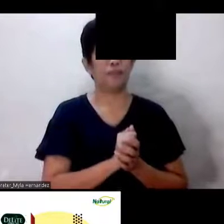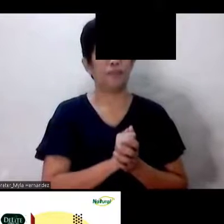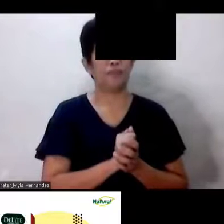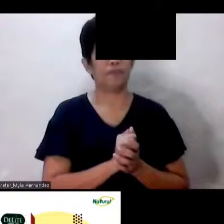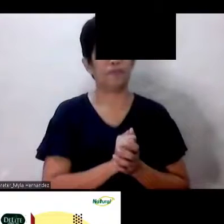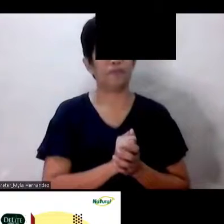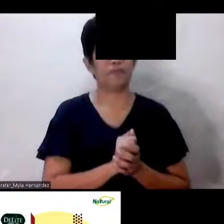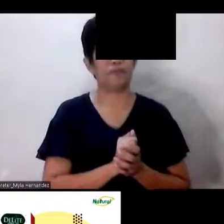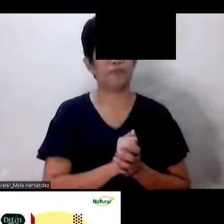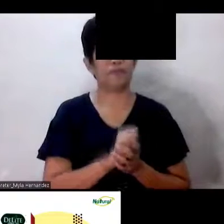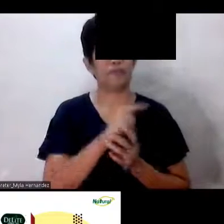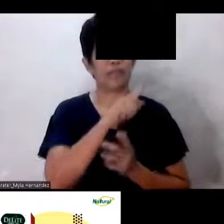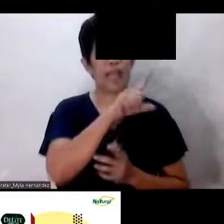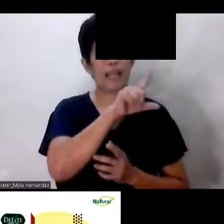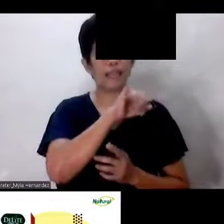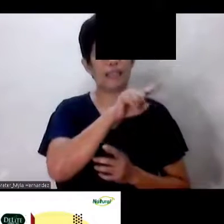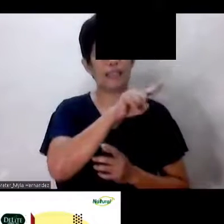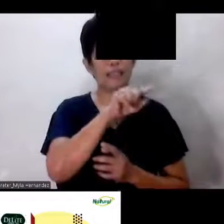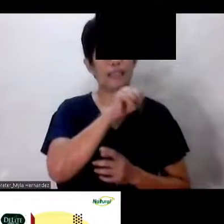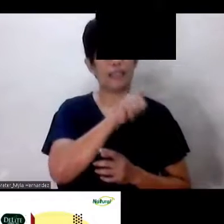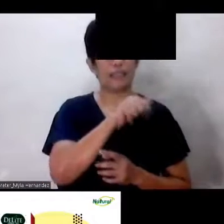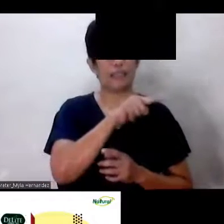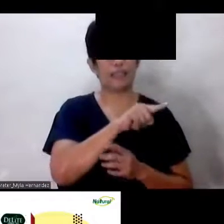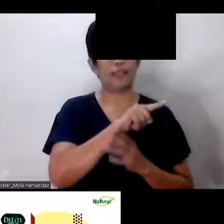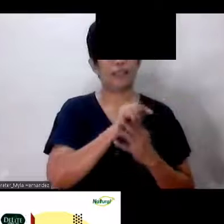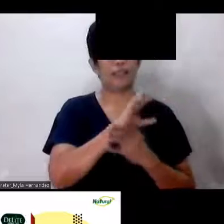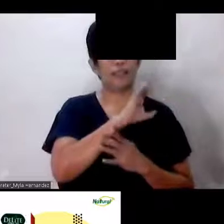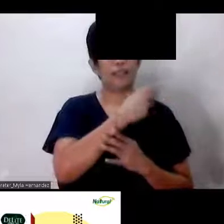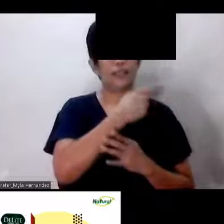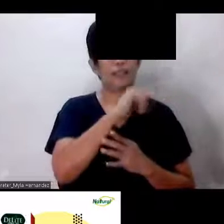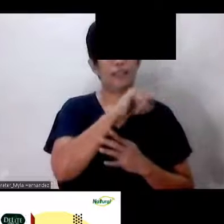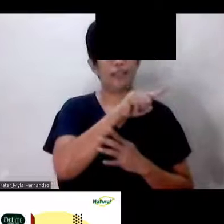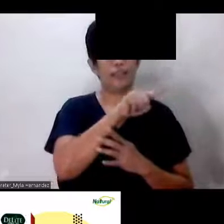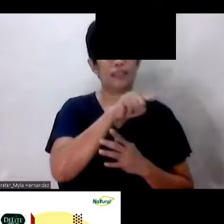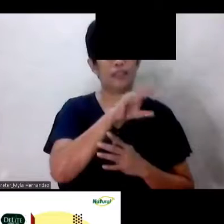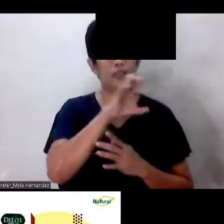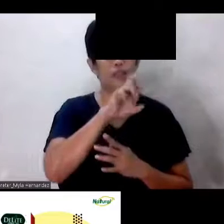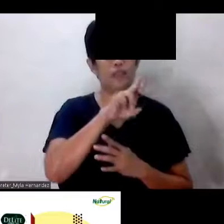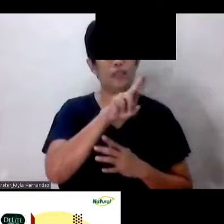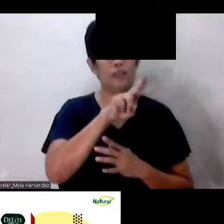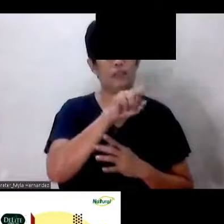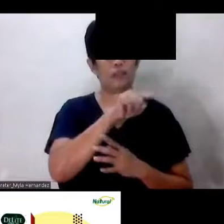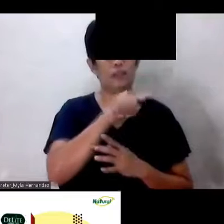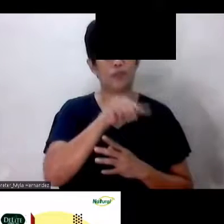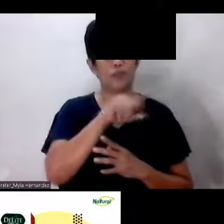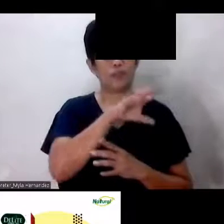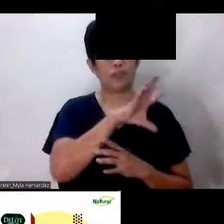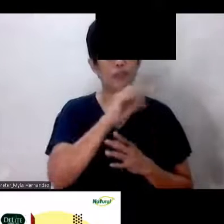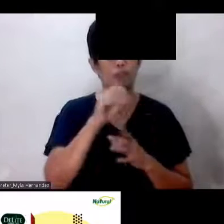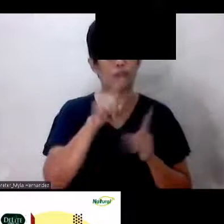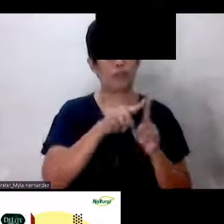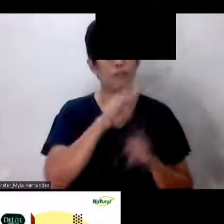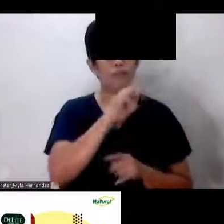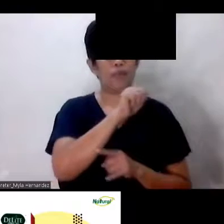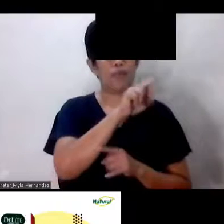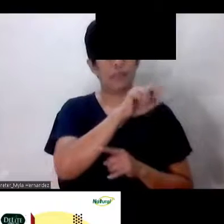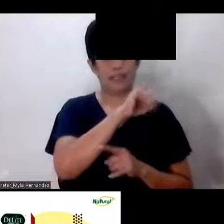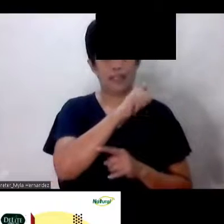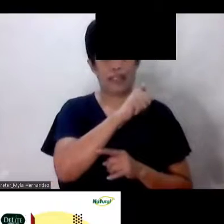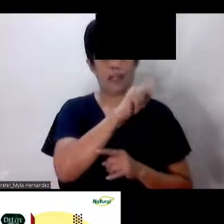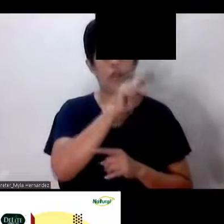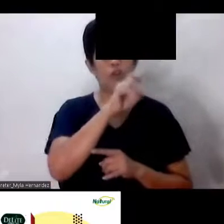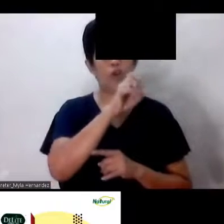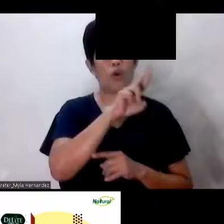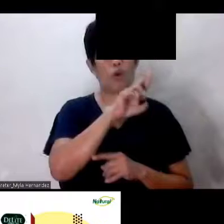Nandito pa rin Si Lalisa Si Lachis Cruz And Si Maria Nori Esquelona Abistado Yan